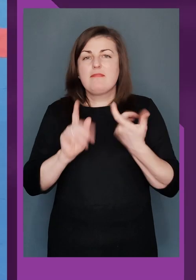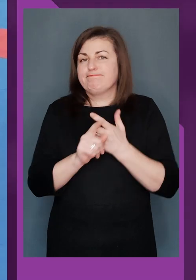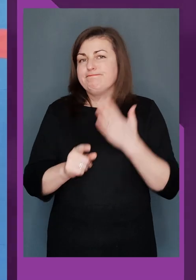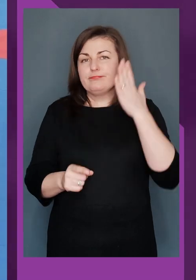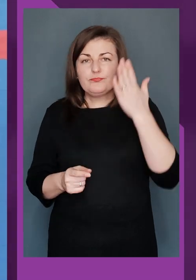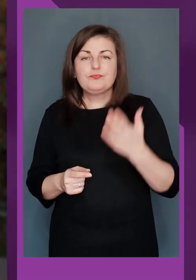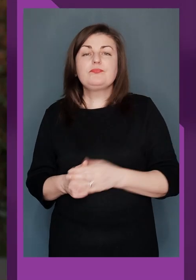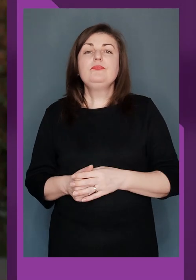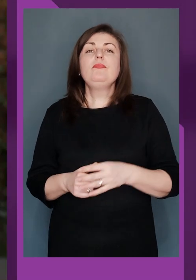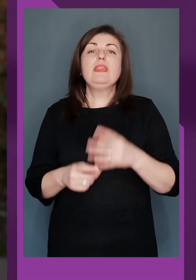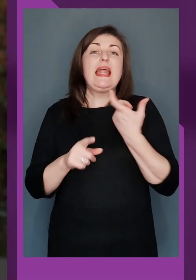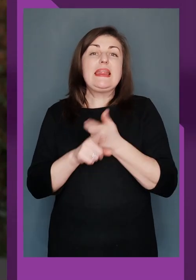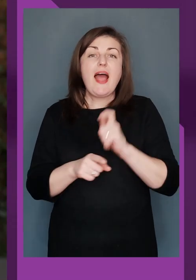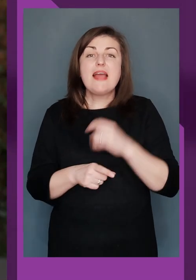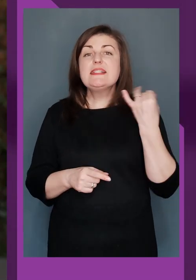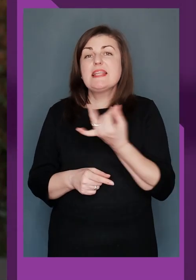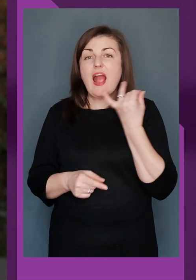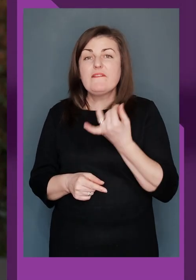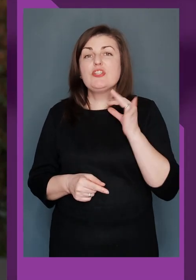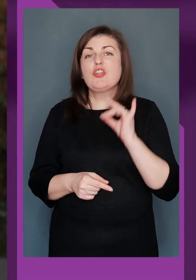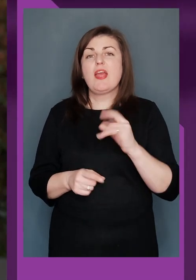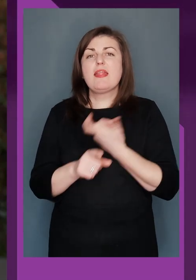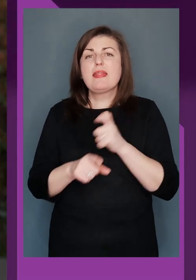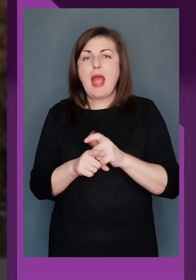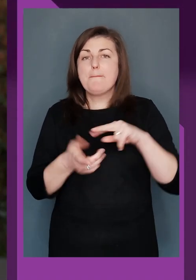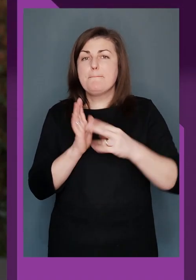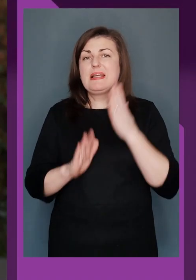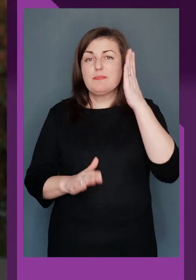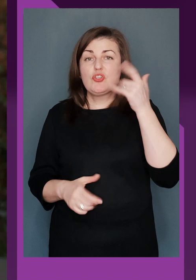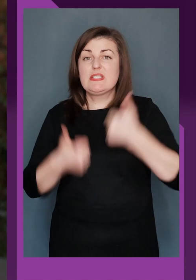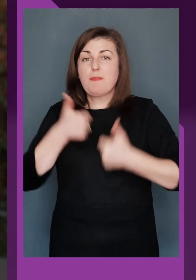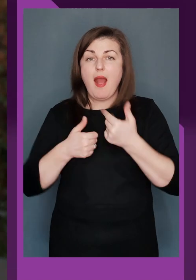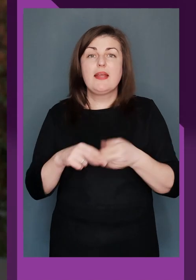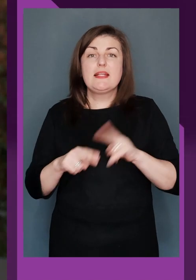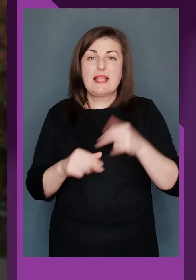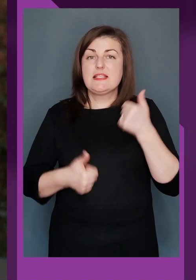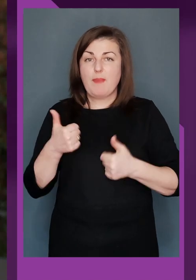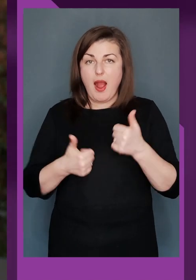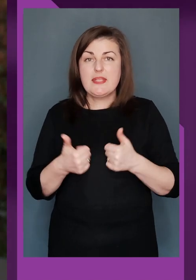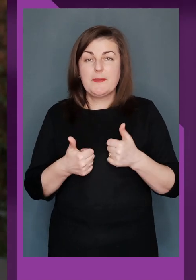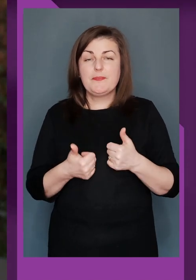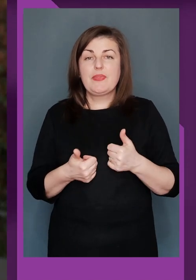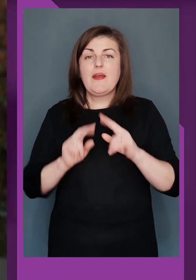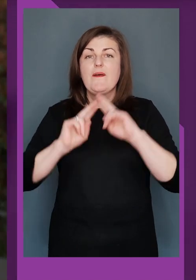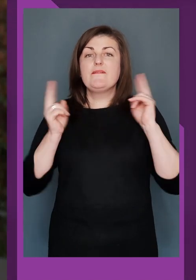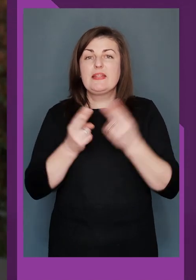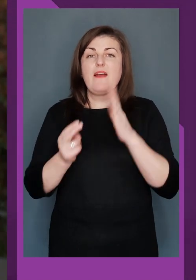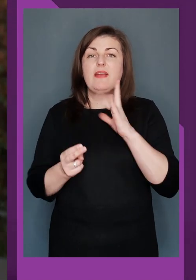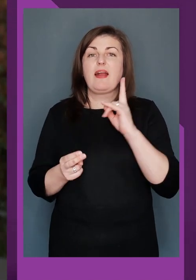найамбітніші. Найцікавіше і найперспективніше змагання – це змагання